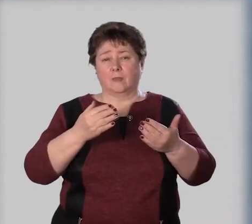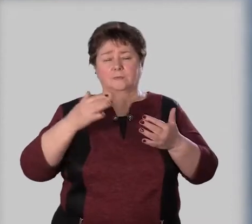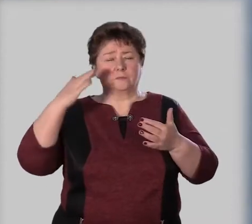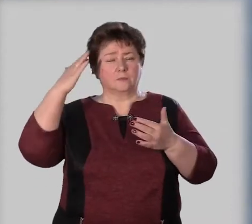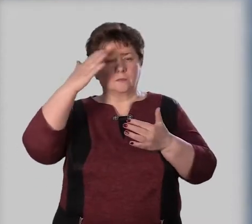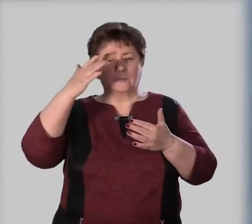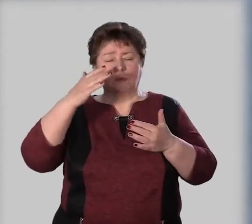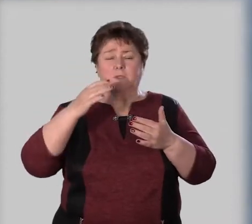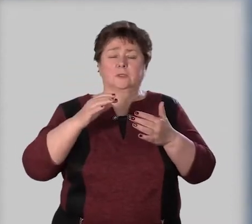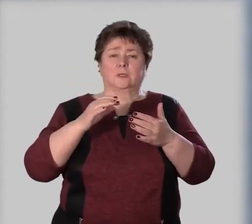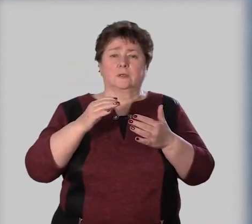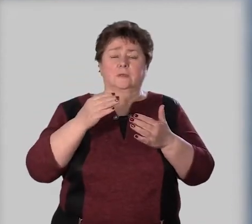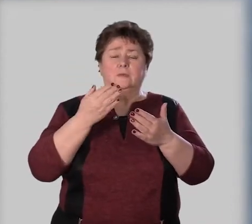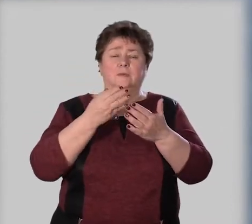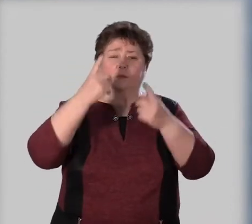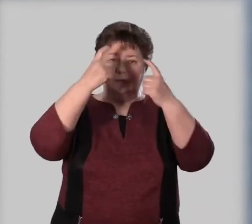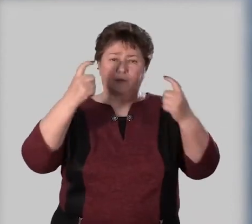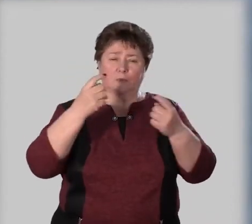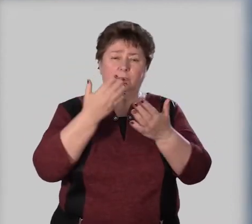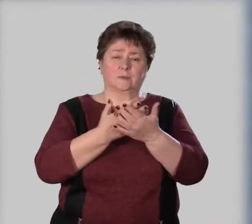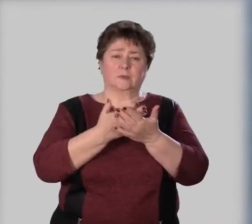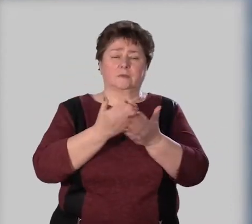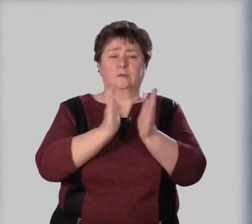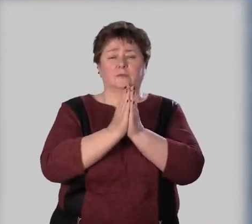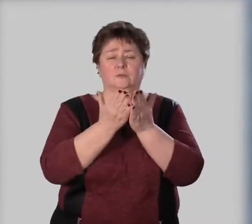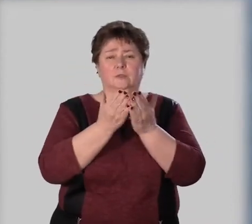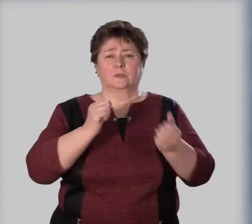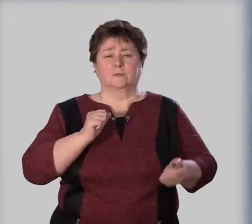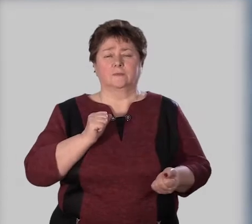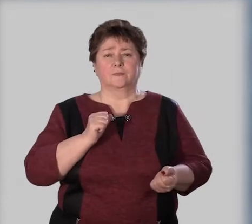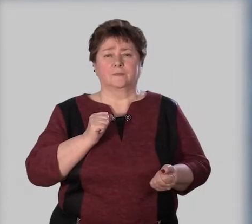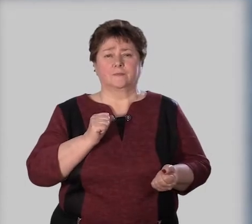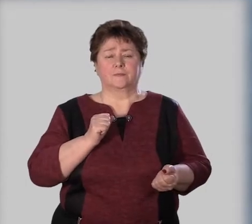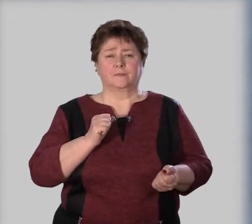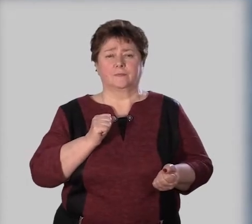предположения с информацией, представленные в учебнике.